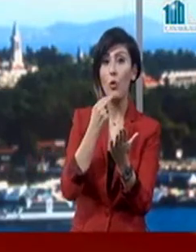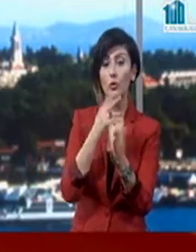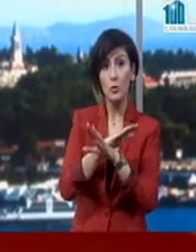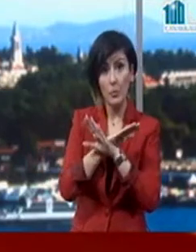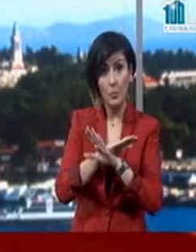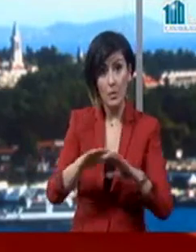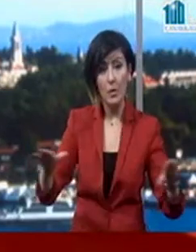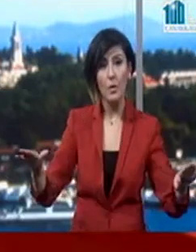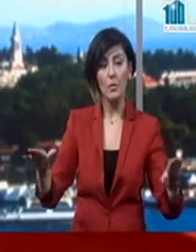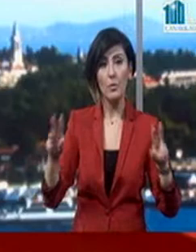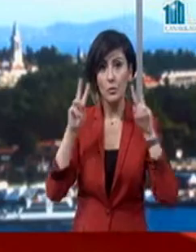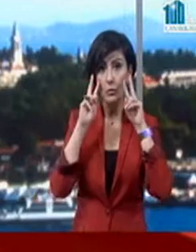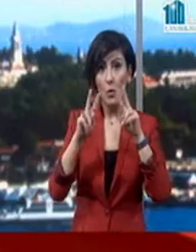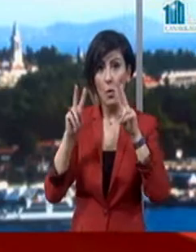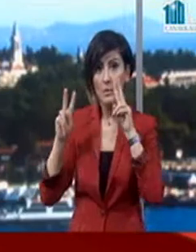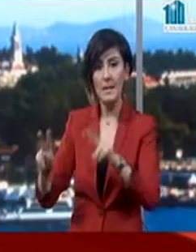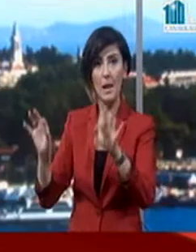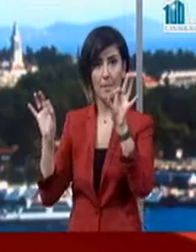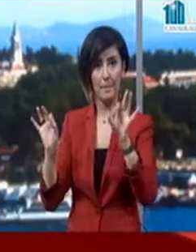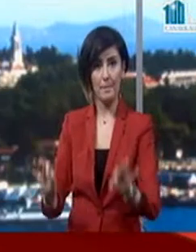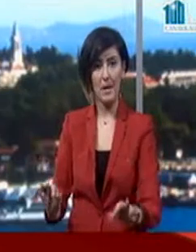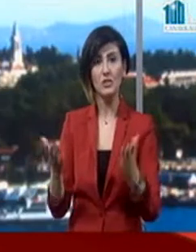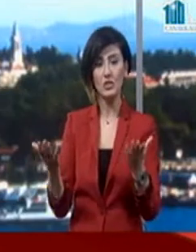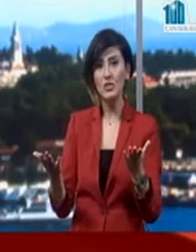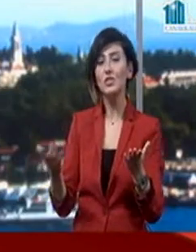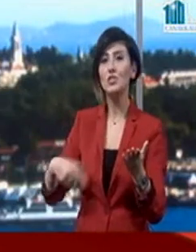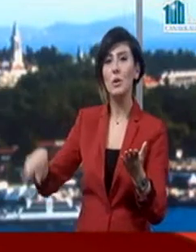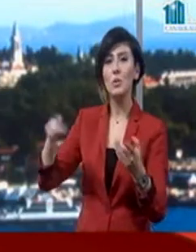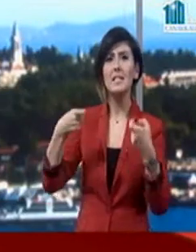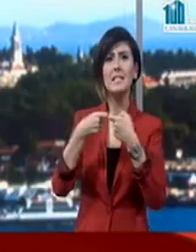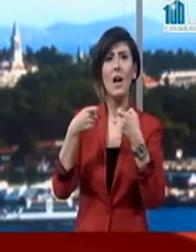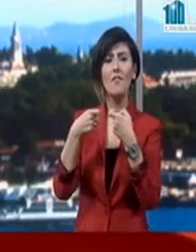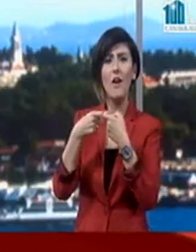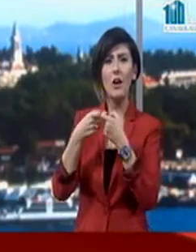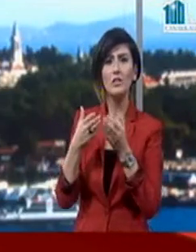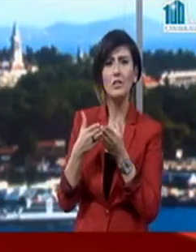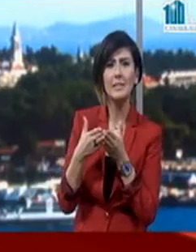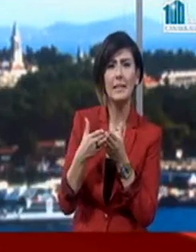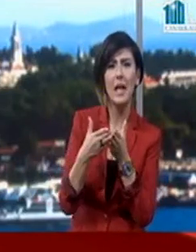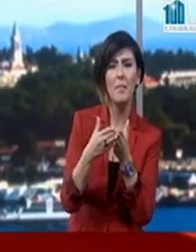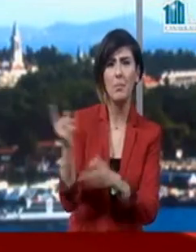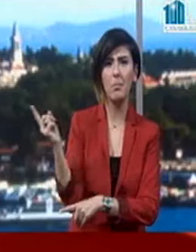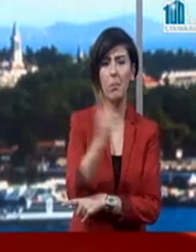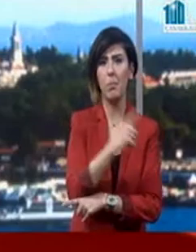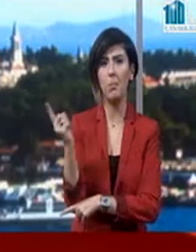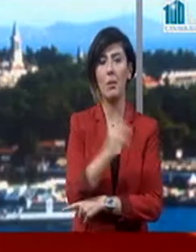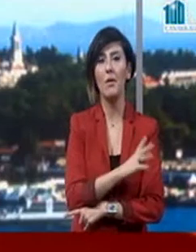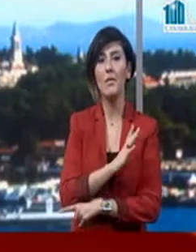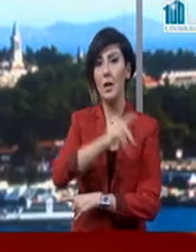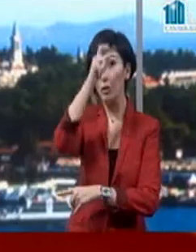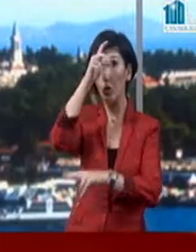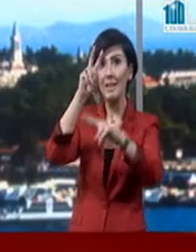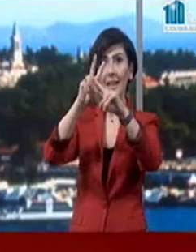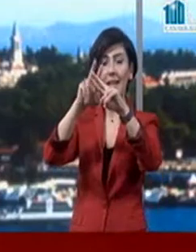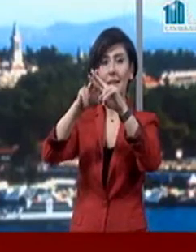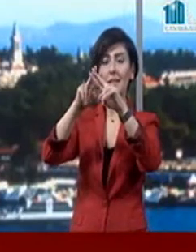törenlerin görsel tören bölümü başlayacak. Zira burada savaş gemileri bir geçit töreni gerçekleştirecek. Ve Türk Yıldızları